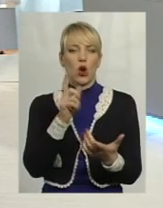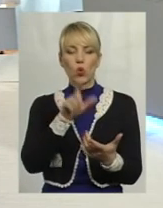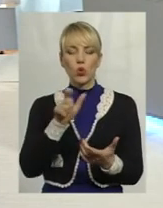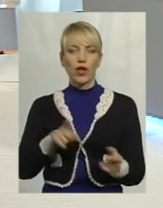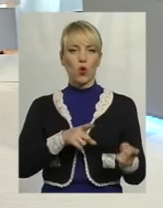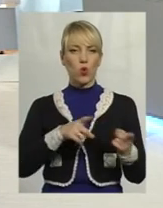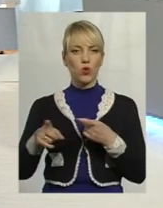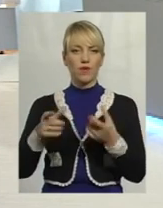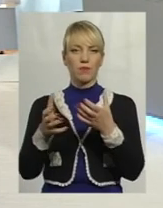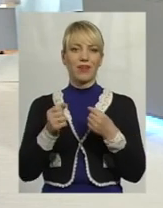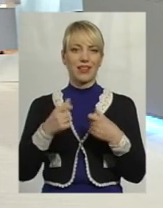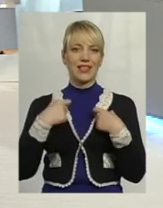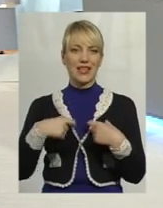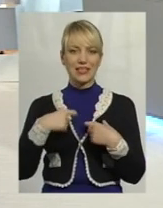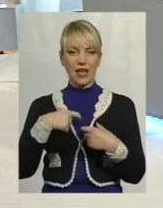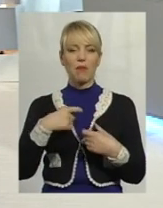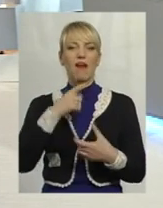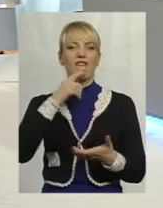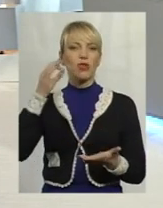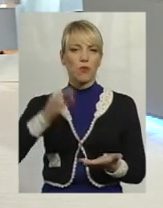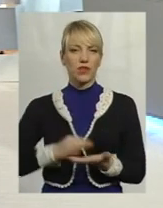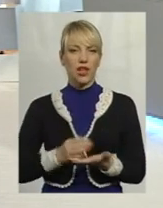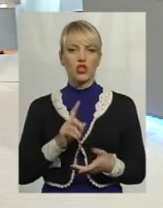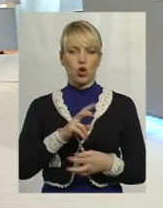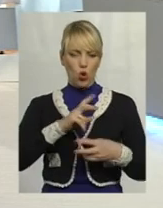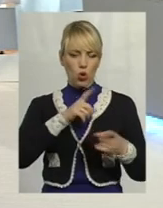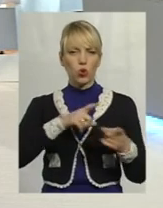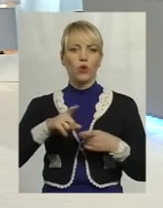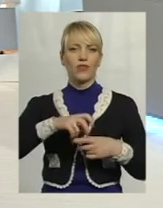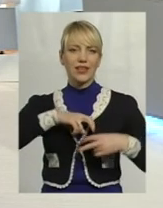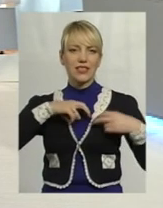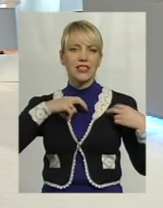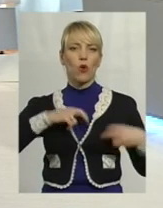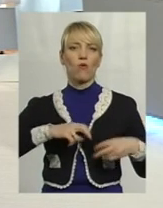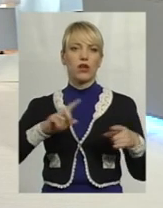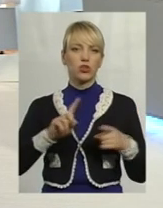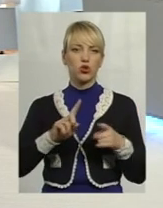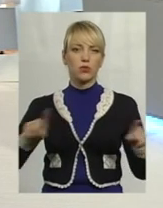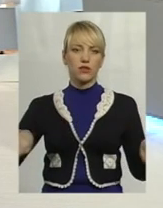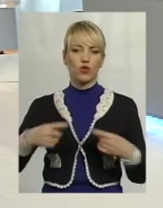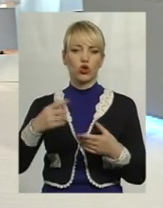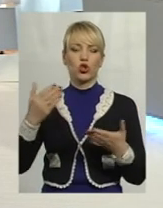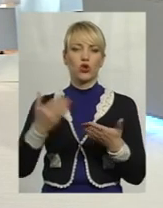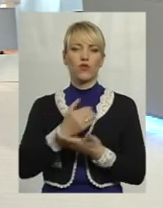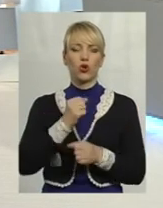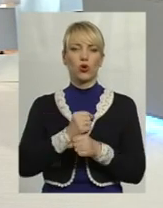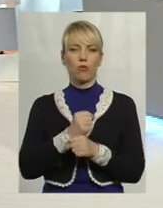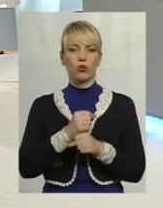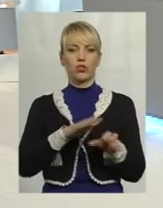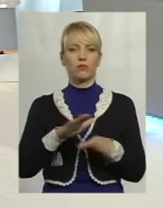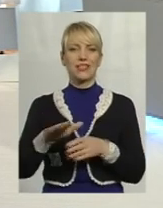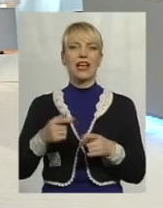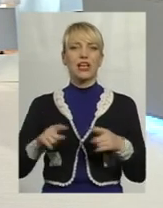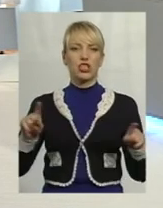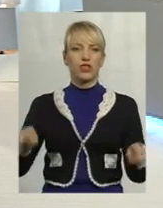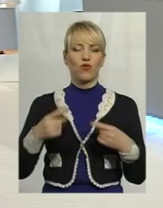себе відповідальність, готові ризикувати, аби розвивати свій бізнес, створювати нові робочі місця, створювати тут додану